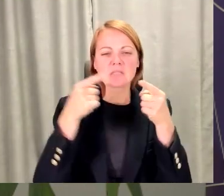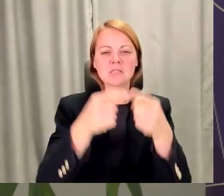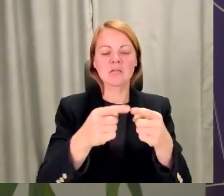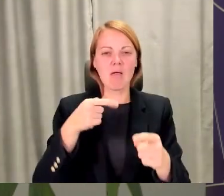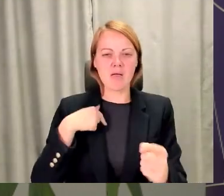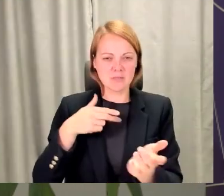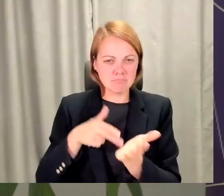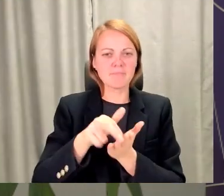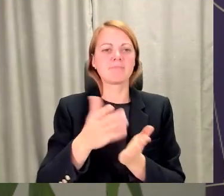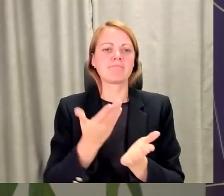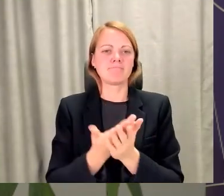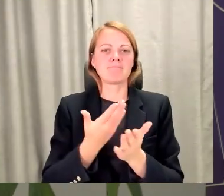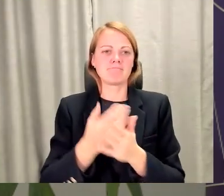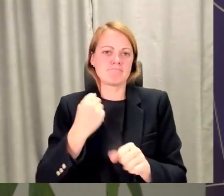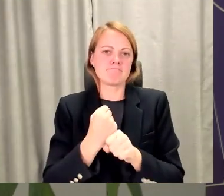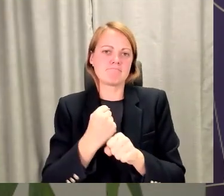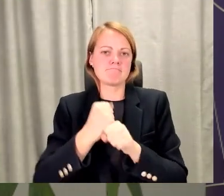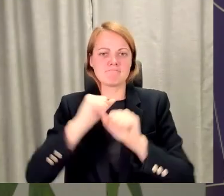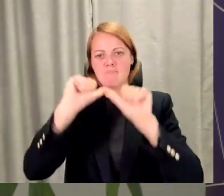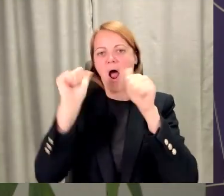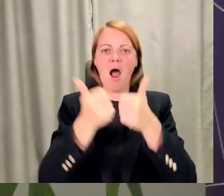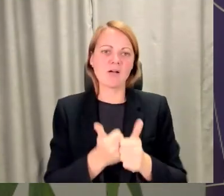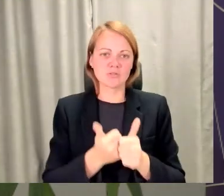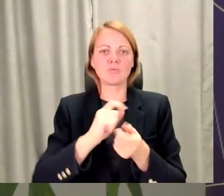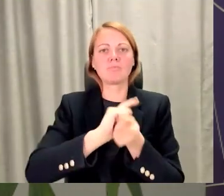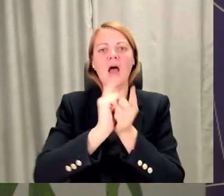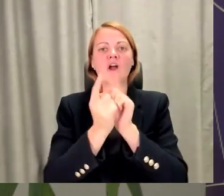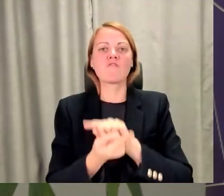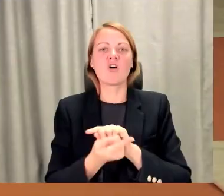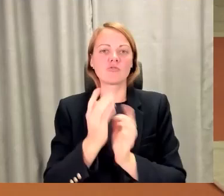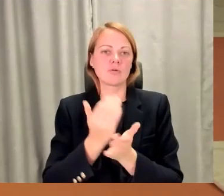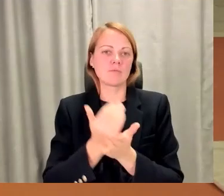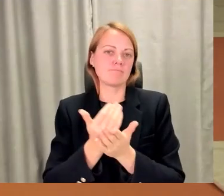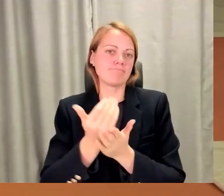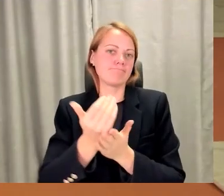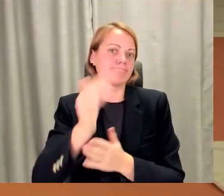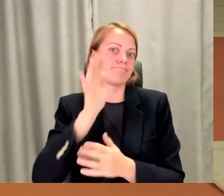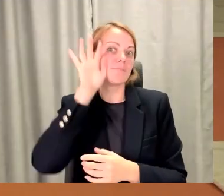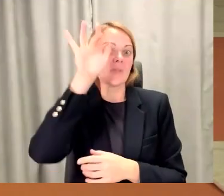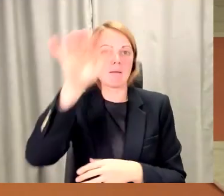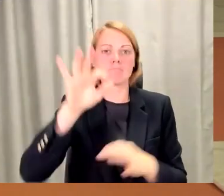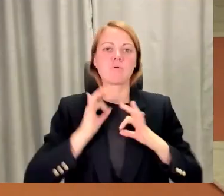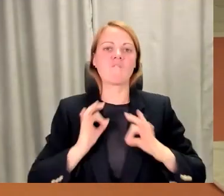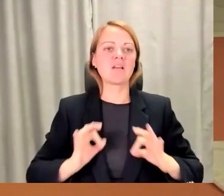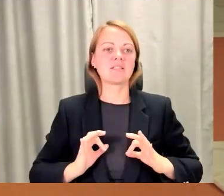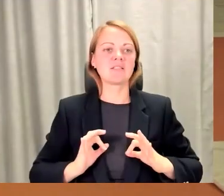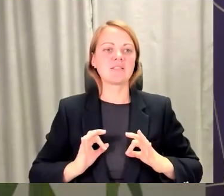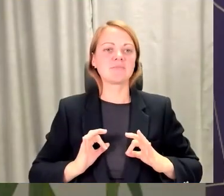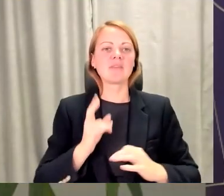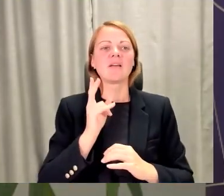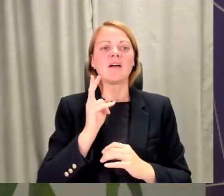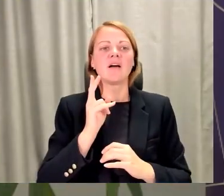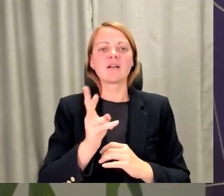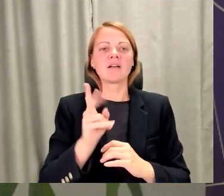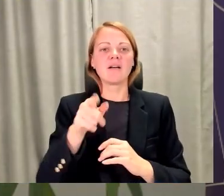mākslu, pārvērš par savu turpmāko profesiju. Kristini, jūs varat palīdzēt tajā brīdī? Tās tajā brīdī?